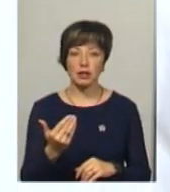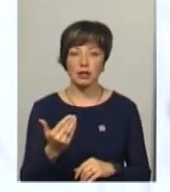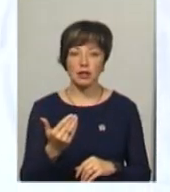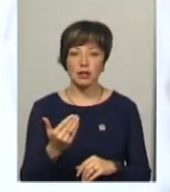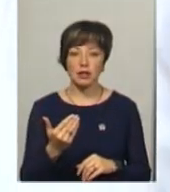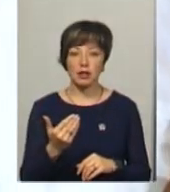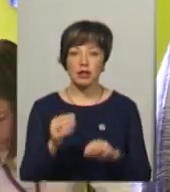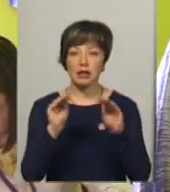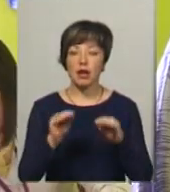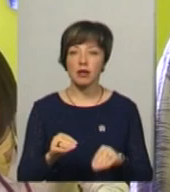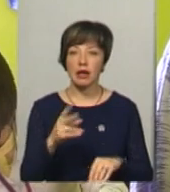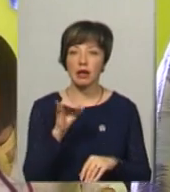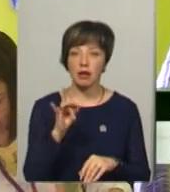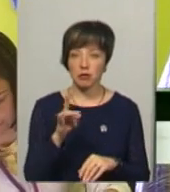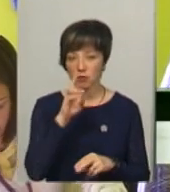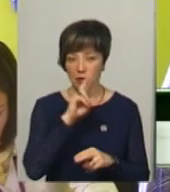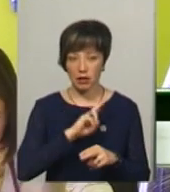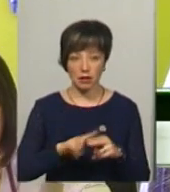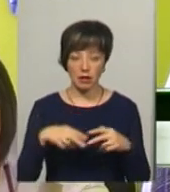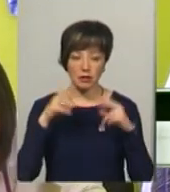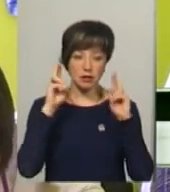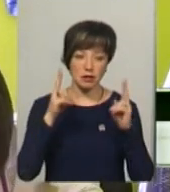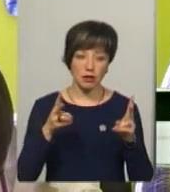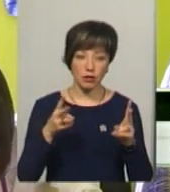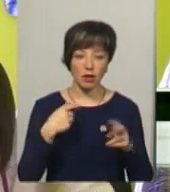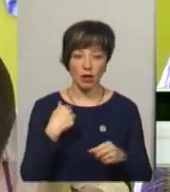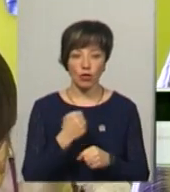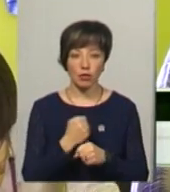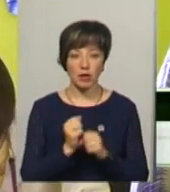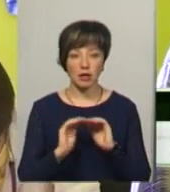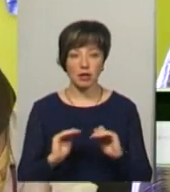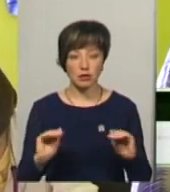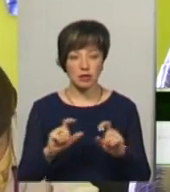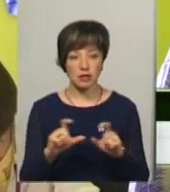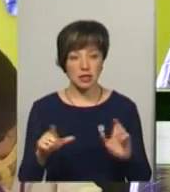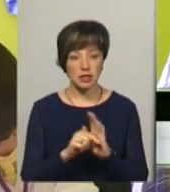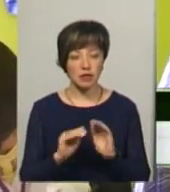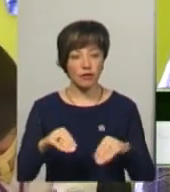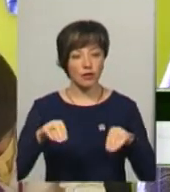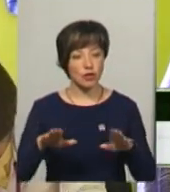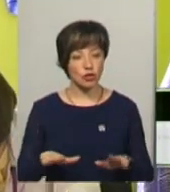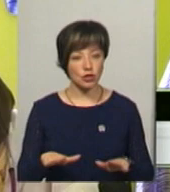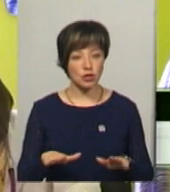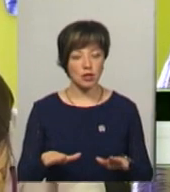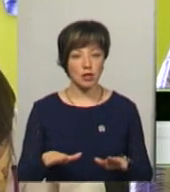щепленню від кори втрачені. Мої дані потіралися. Так як я роблю в дитському садіку з дітками, я вирішила